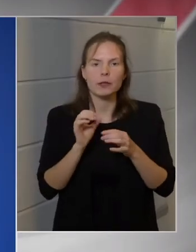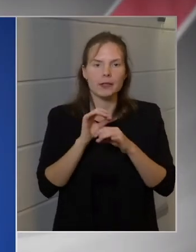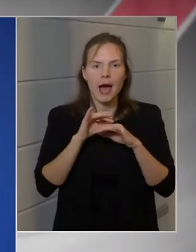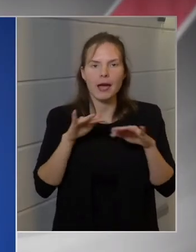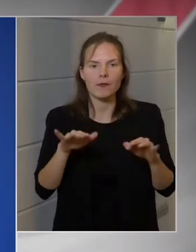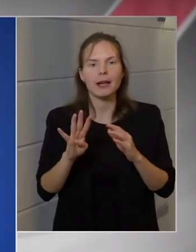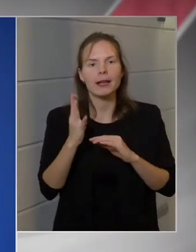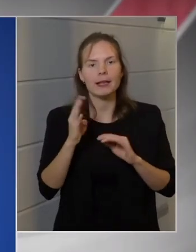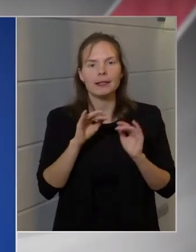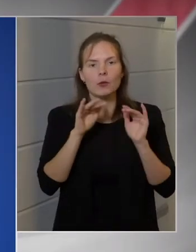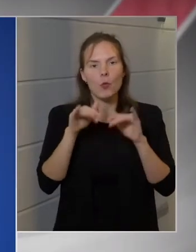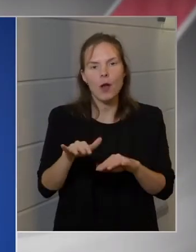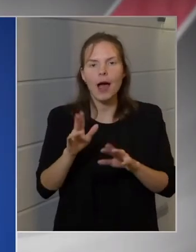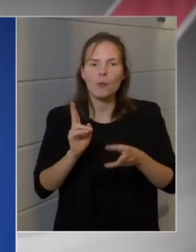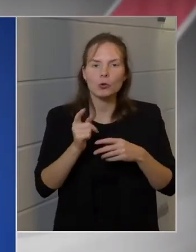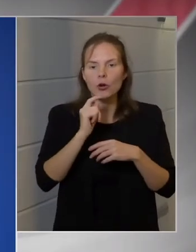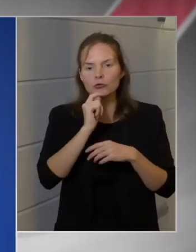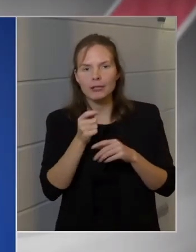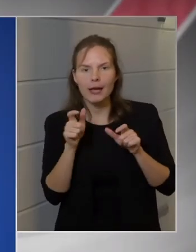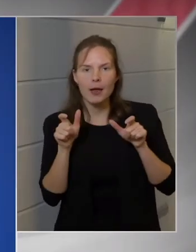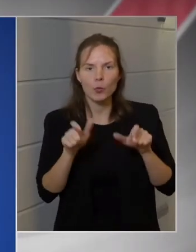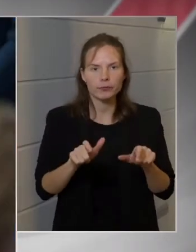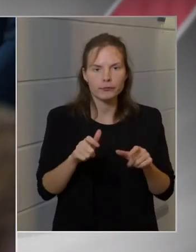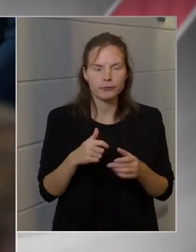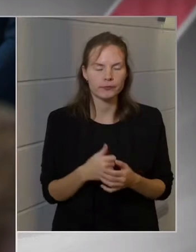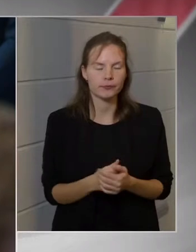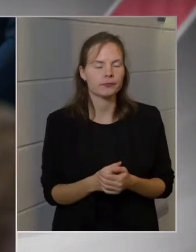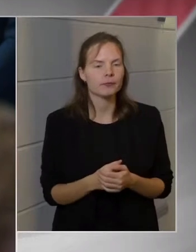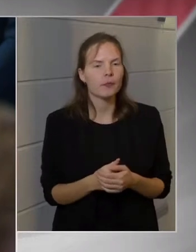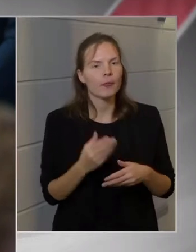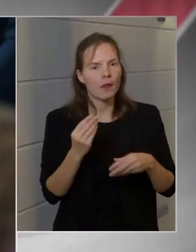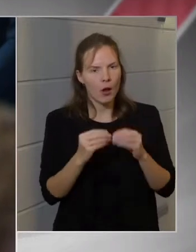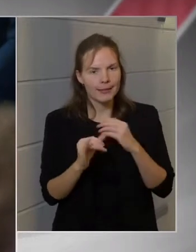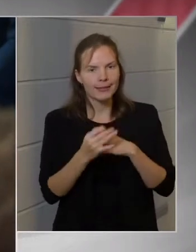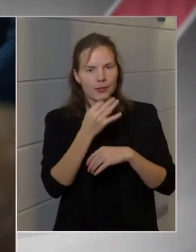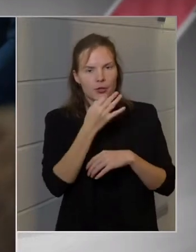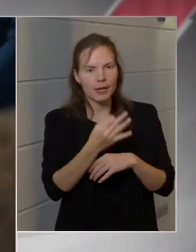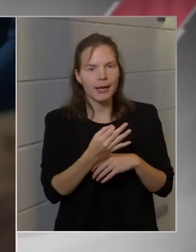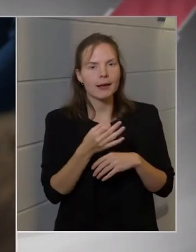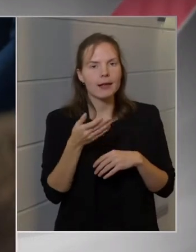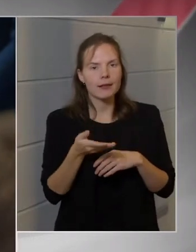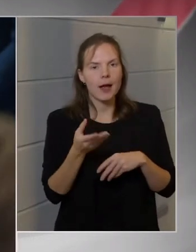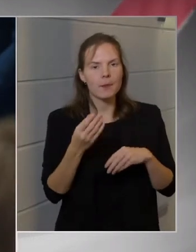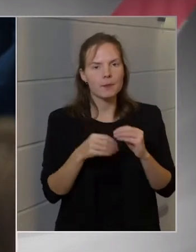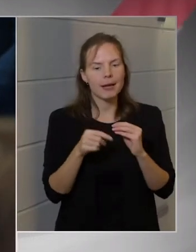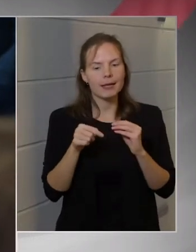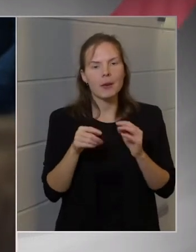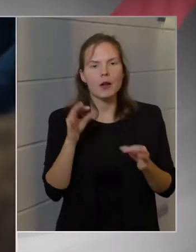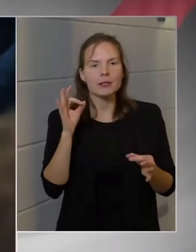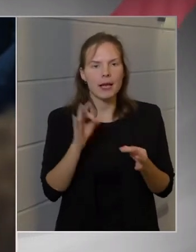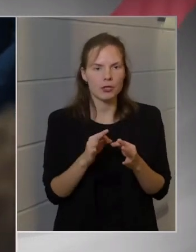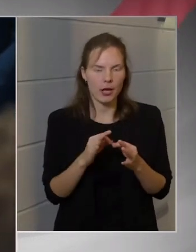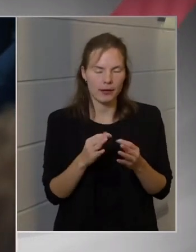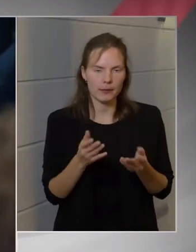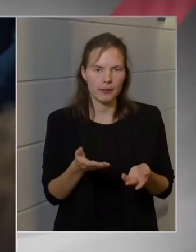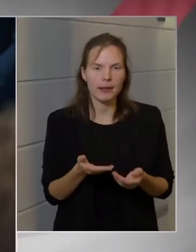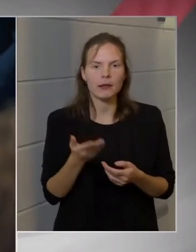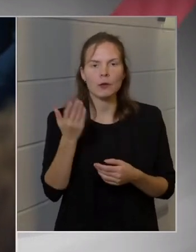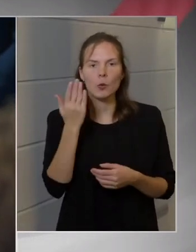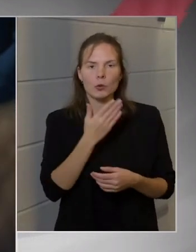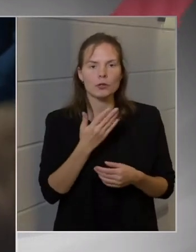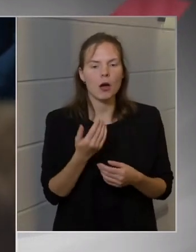járvány negyedik hullámát mennyire sikerült csillapítani. Ezt azért is kérdezem, mert hogy ebben az esetben, ha mennyiben